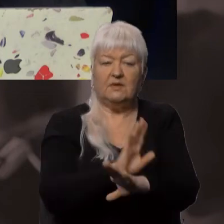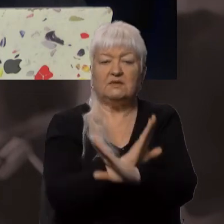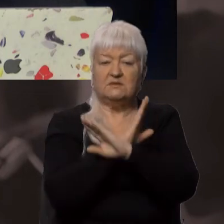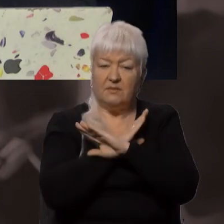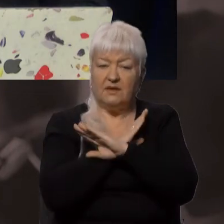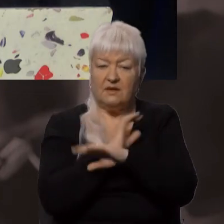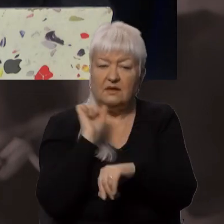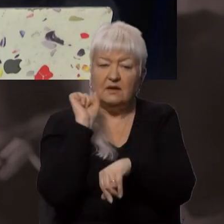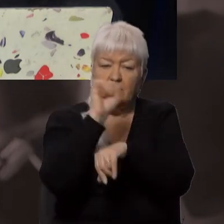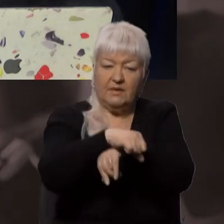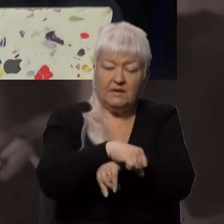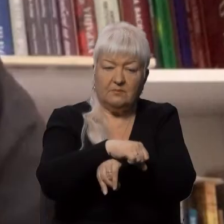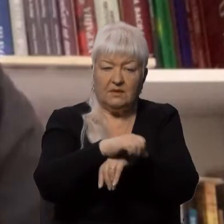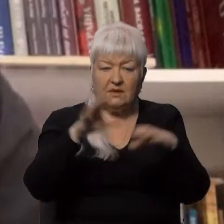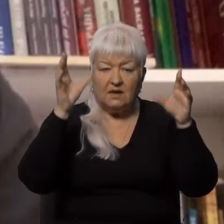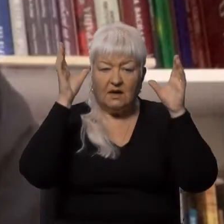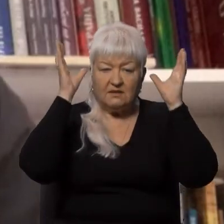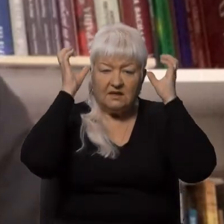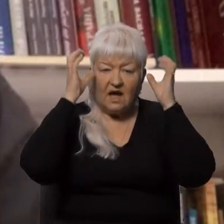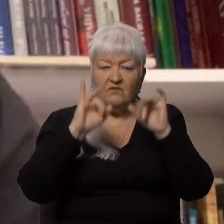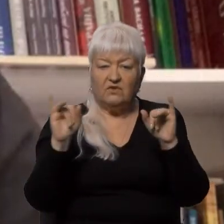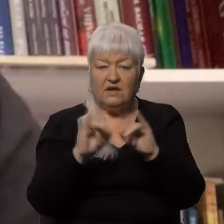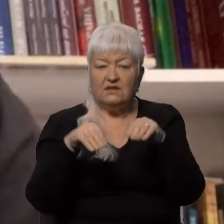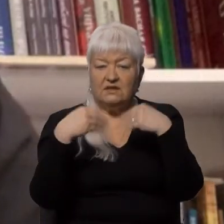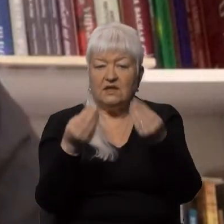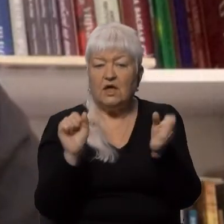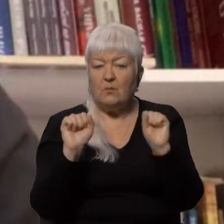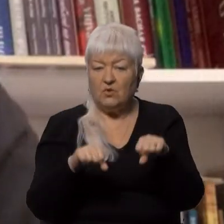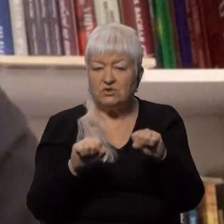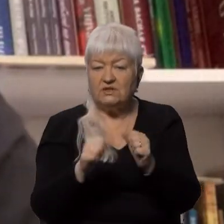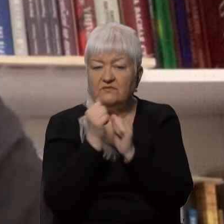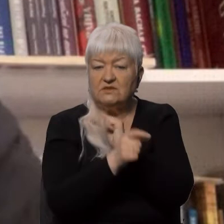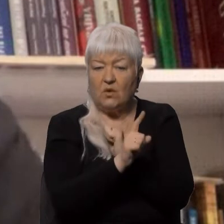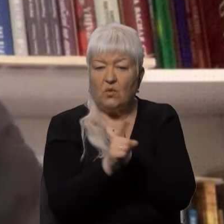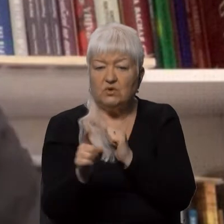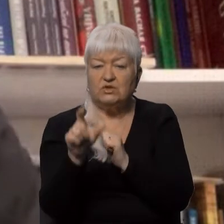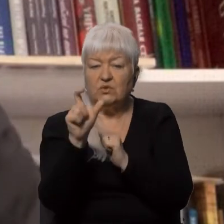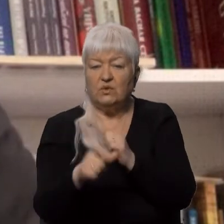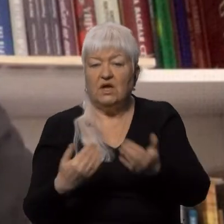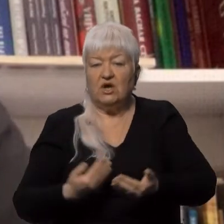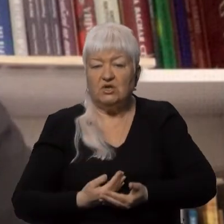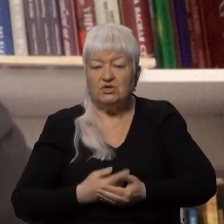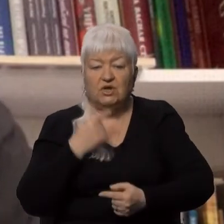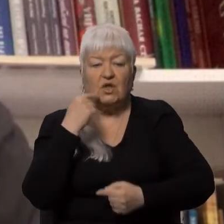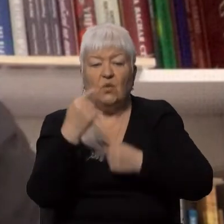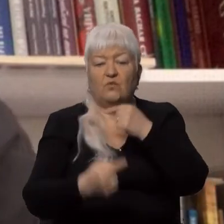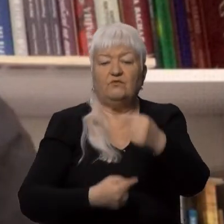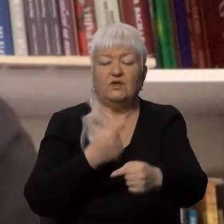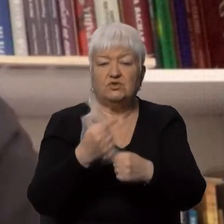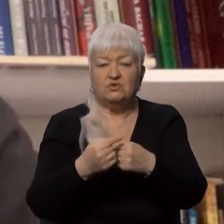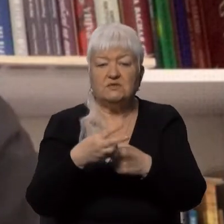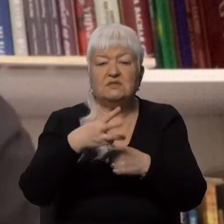переміг диявола, і дає можливість кожній людині жити у вічності. Ми